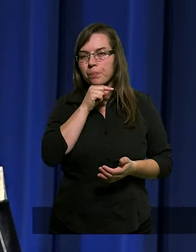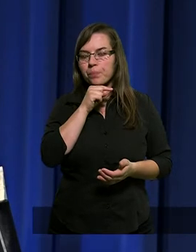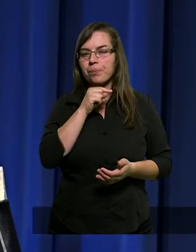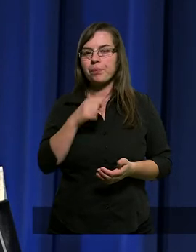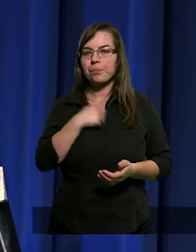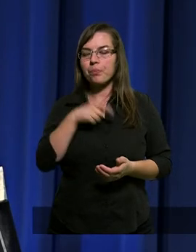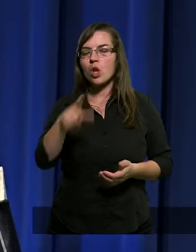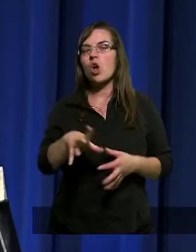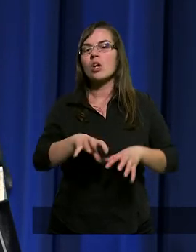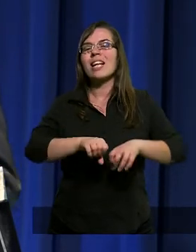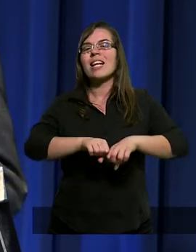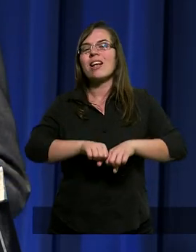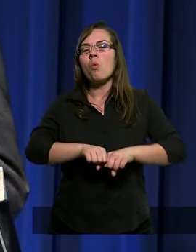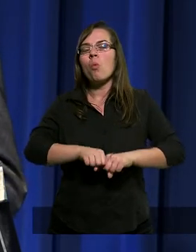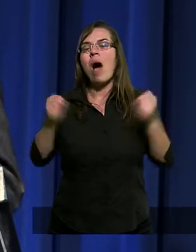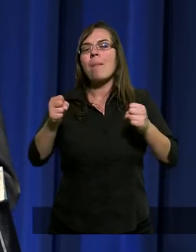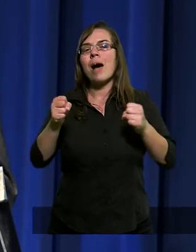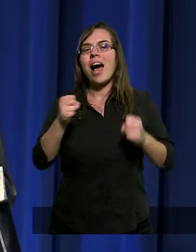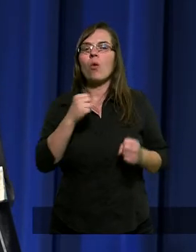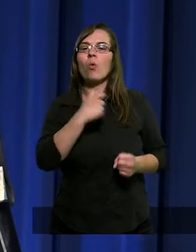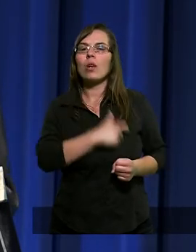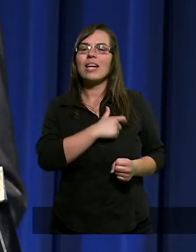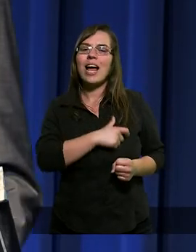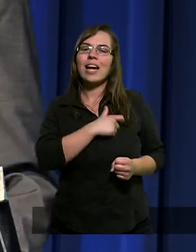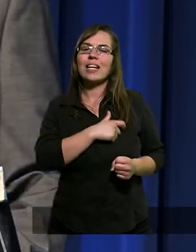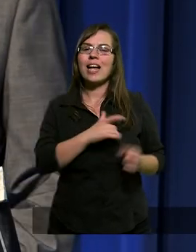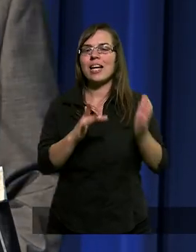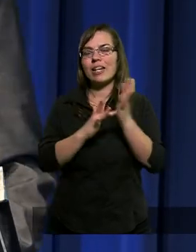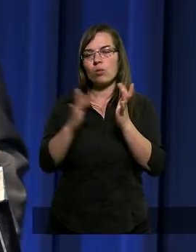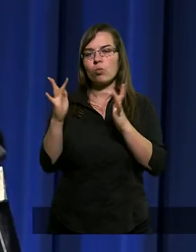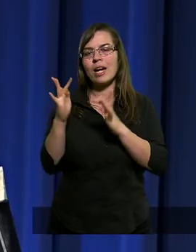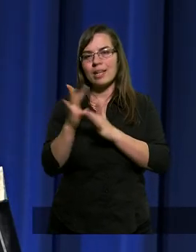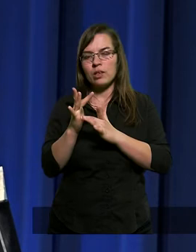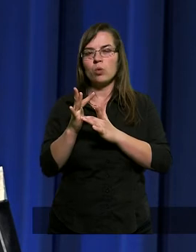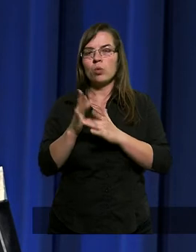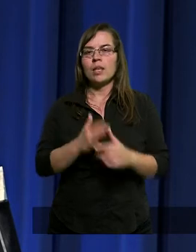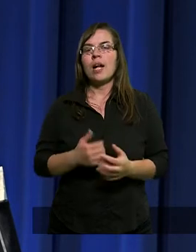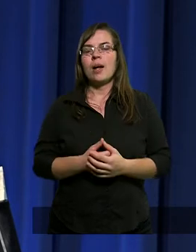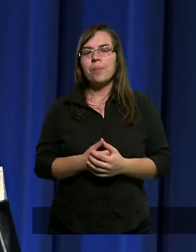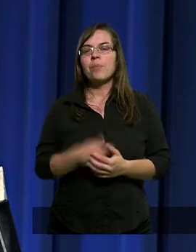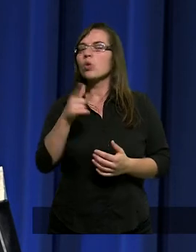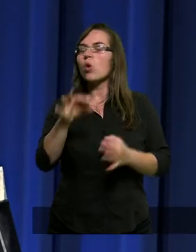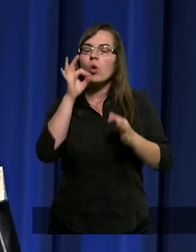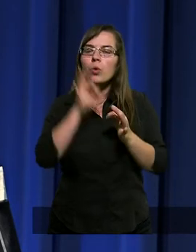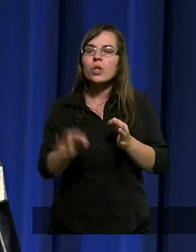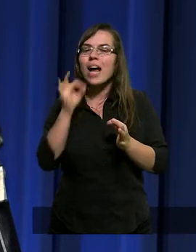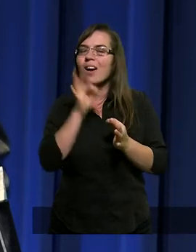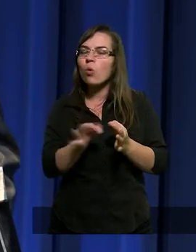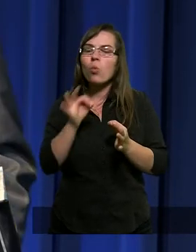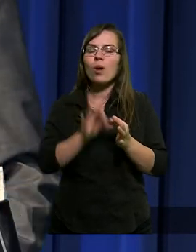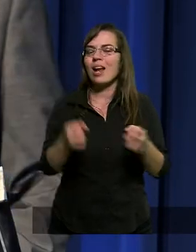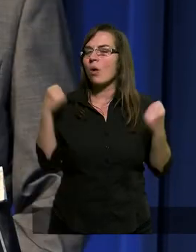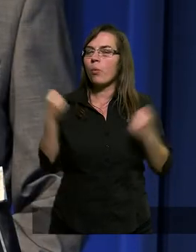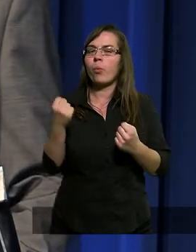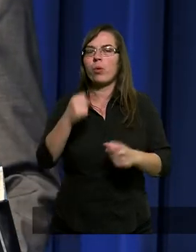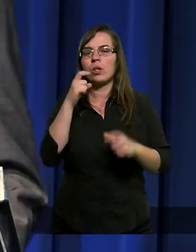że złamało serce Jezusa Chrystusa. To są szczególne słowa,